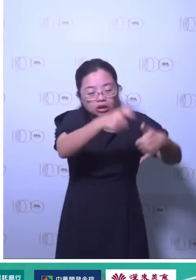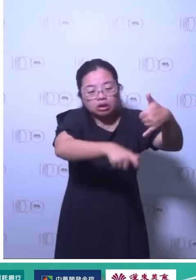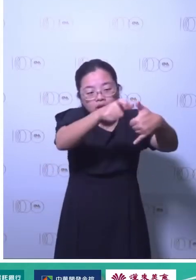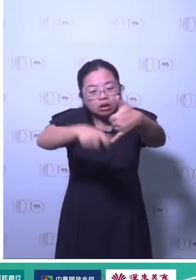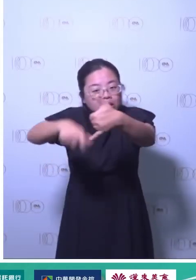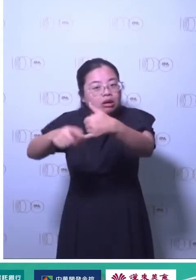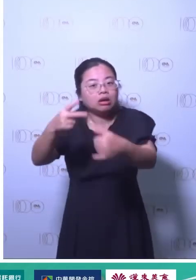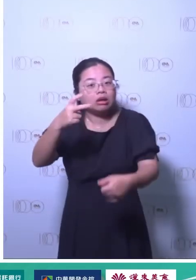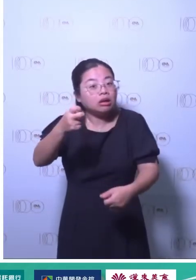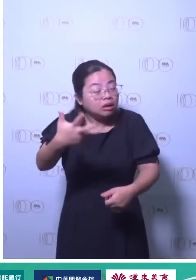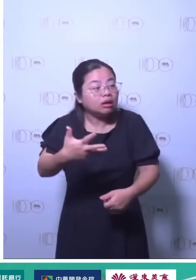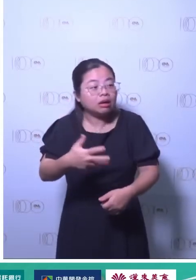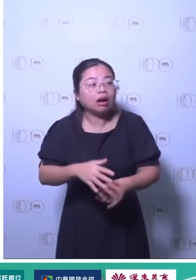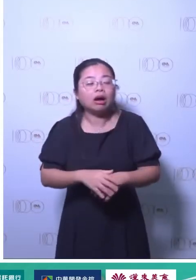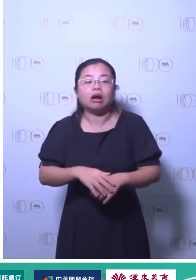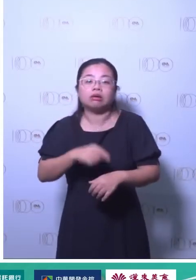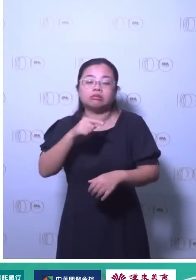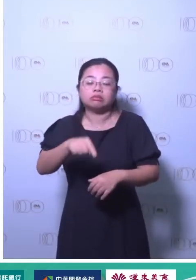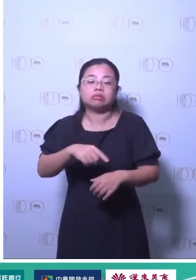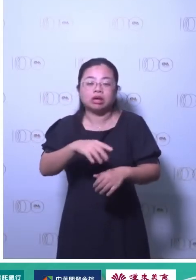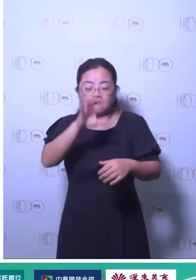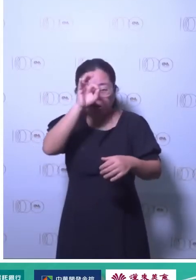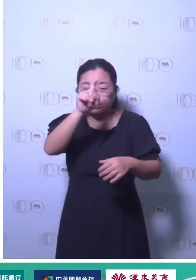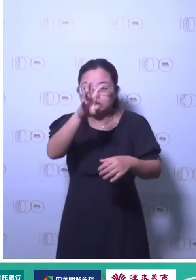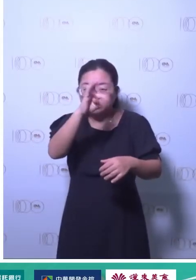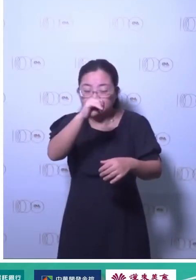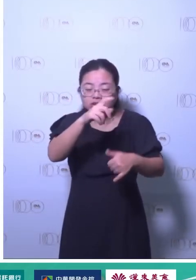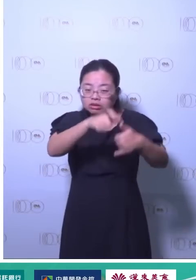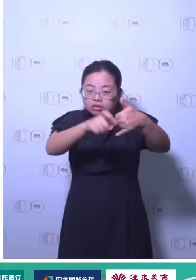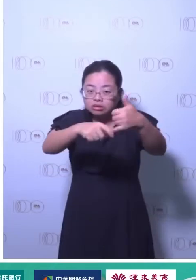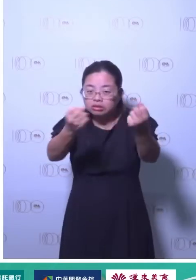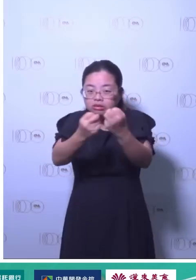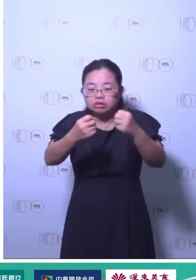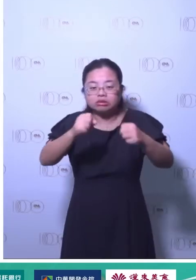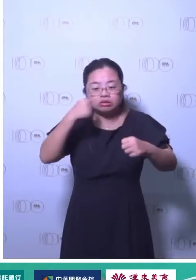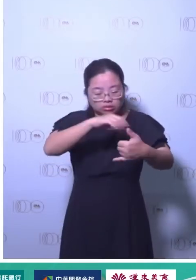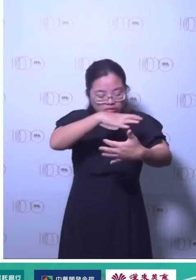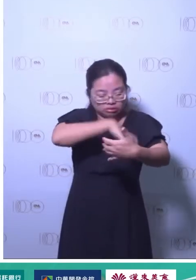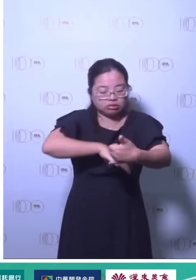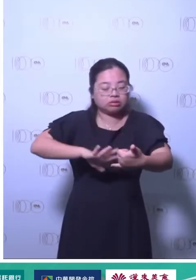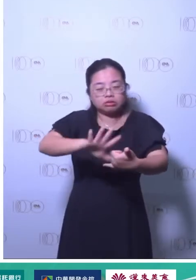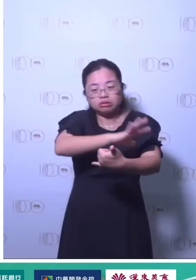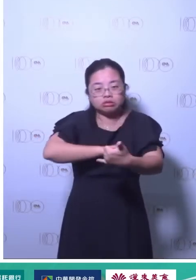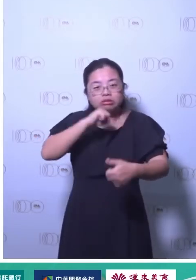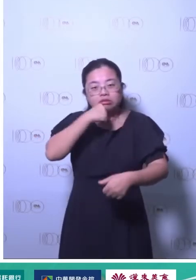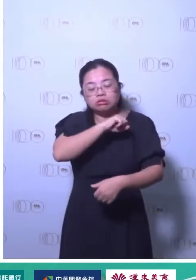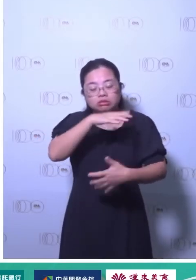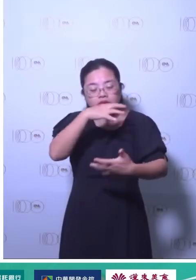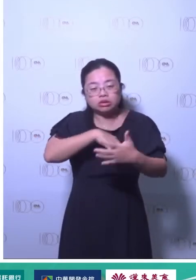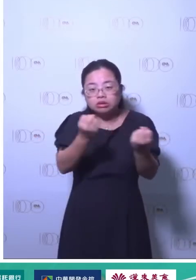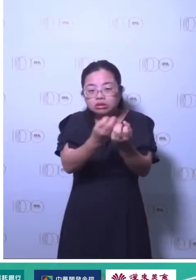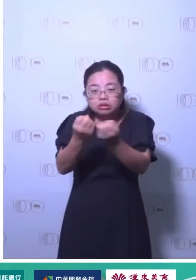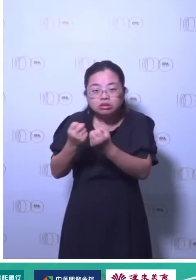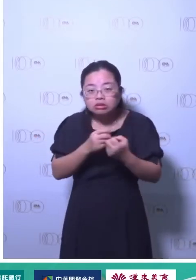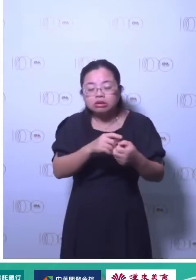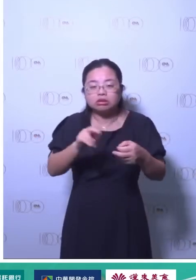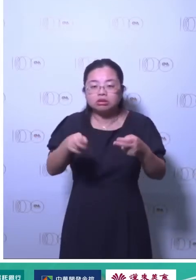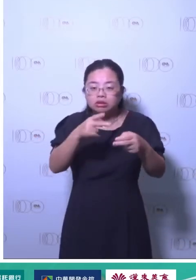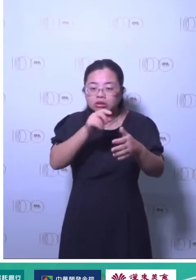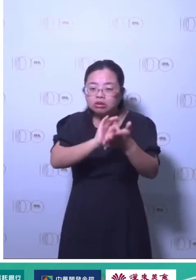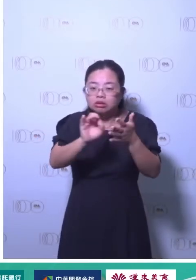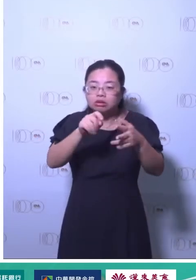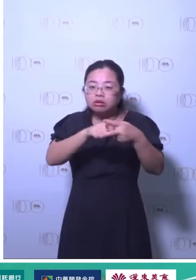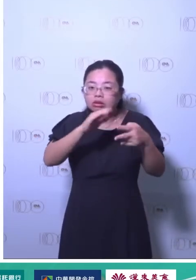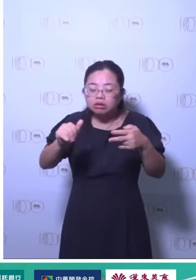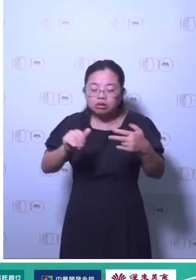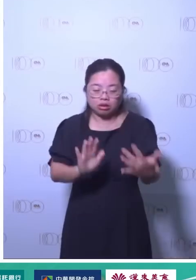书的定位这本书不是在讲概念不是在讲理论它在讲什么它在讲前面讲什么它先